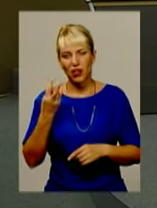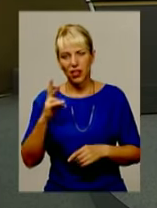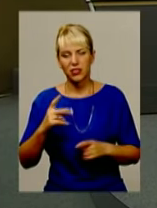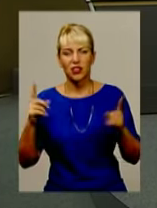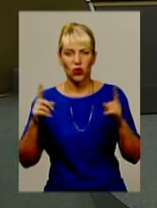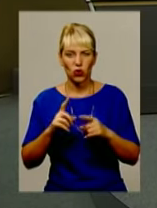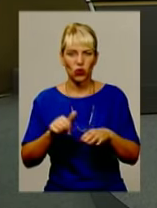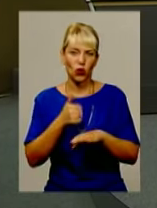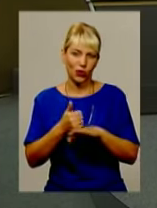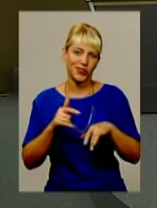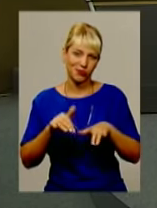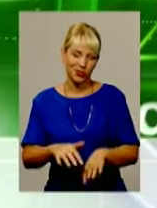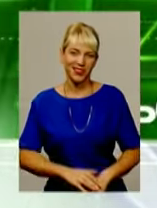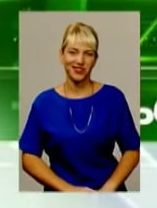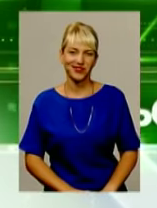Коротко про головні події.